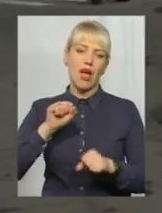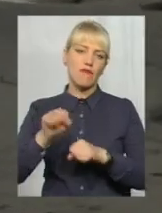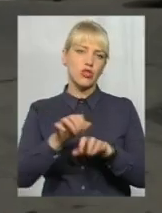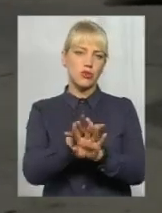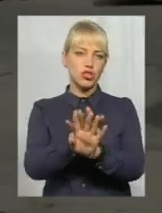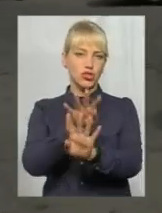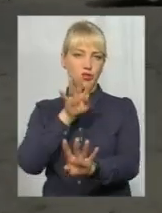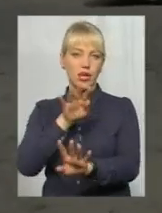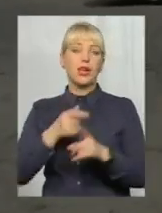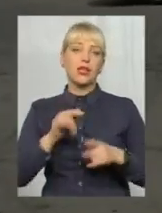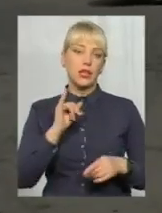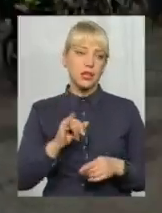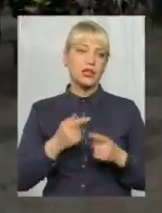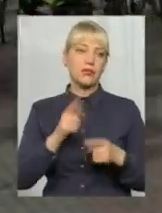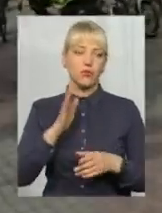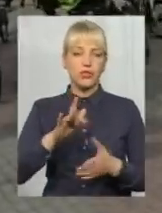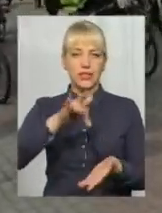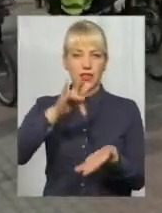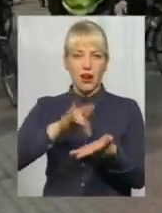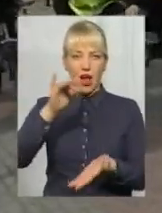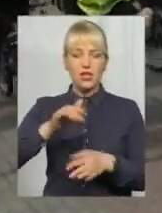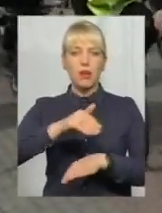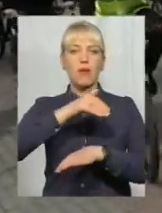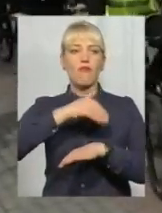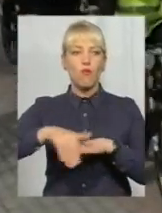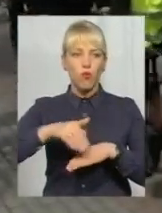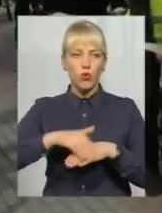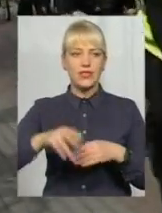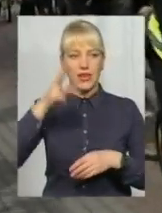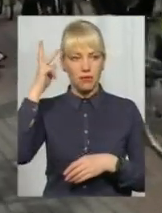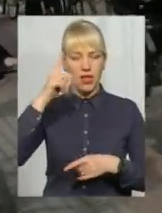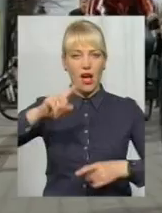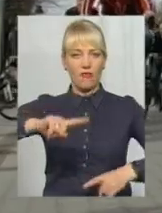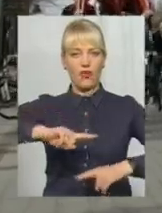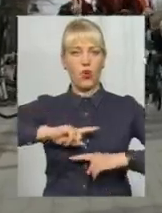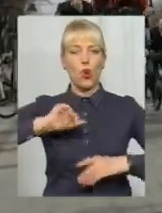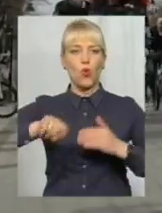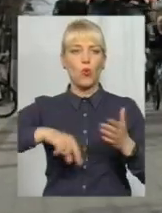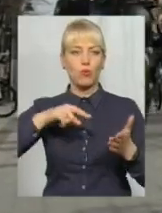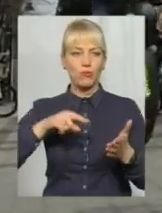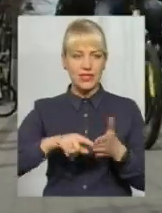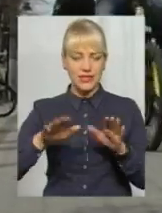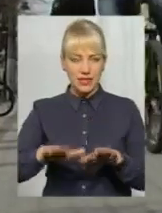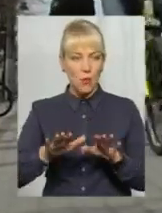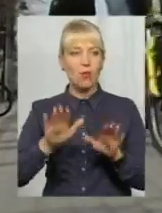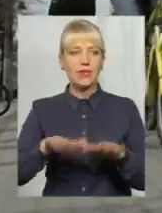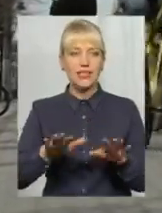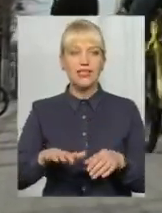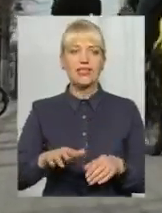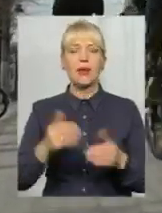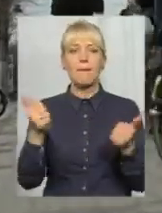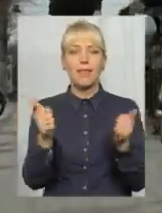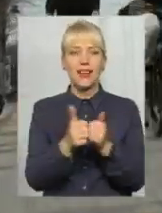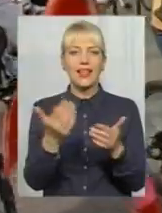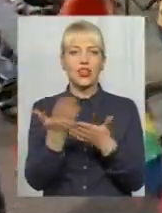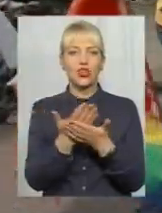колону. Велолюбителі проїдуться центральними вулицями Хмельницького. Фінішуватимуть у місті Старту біля кінотеатру імені Тераса Шевченка.